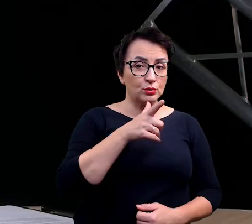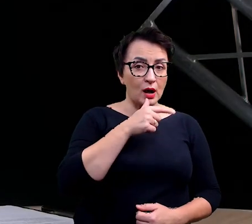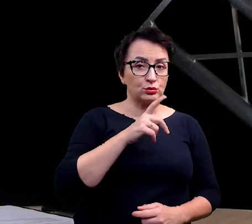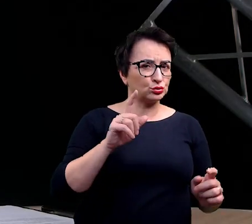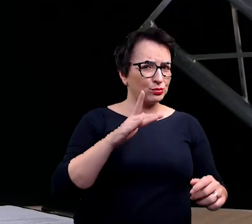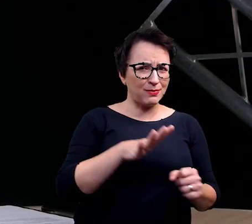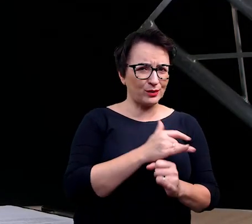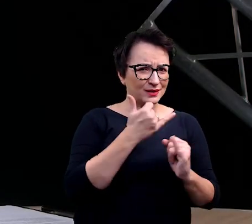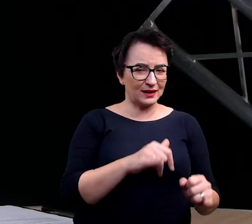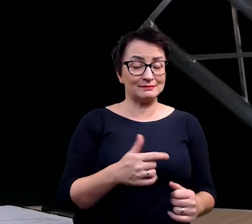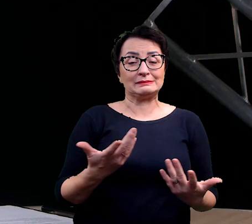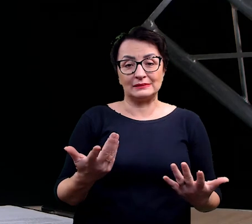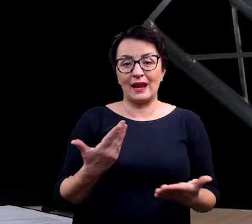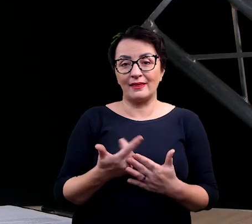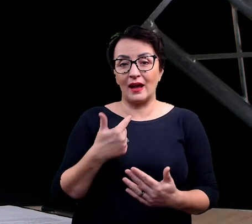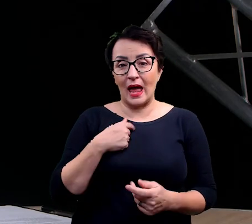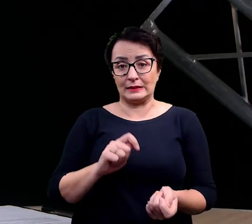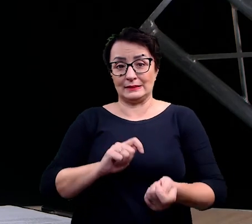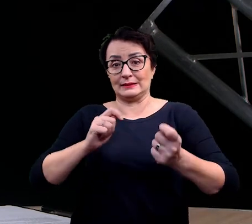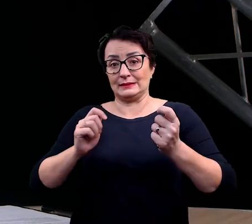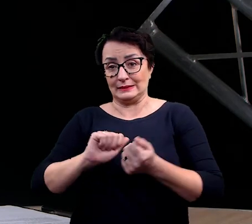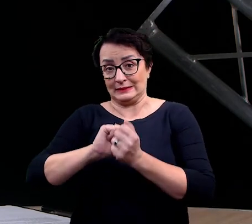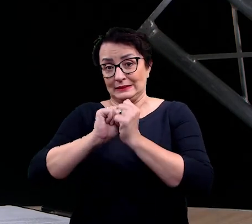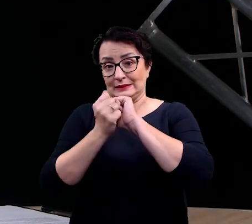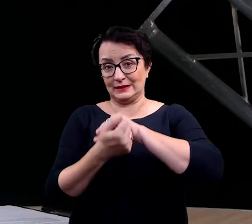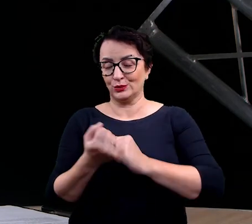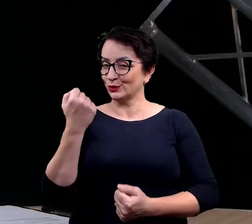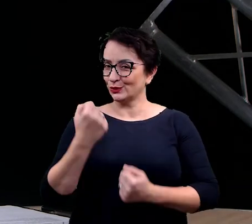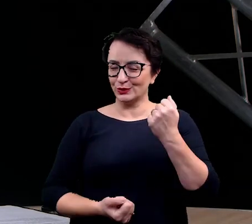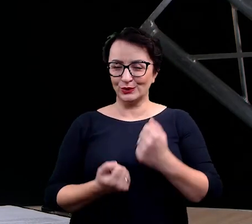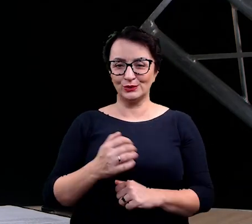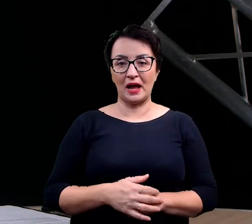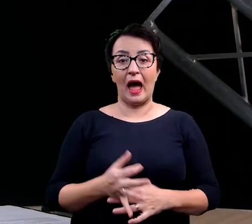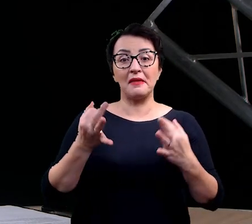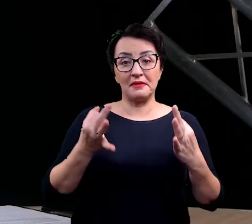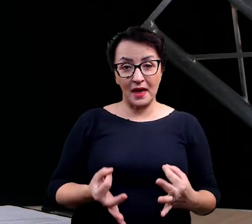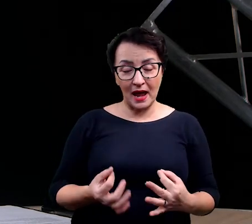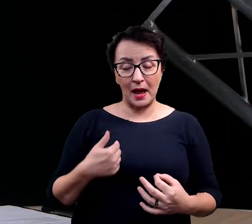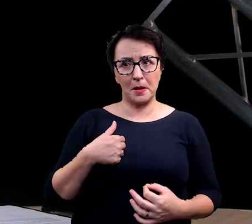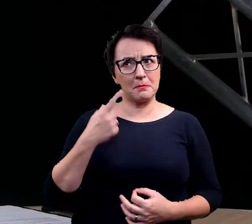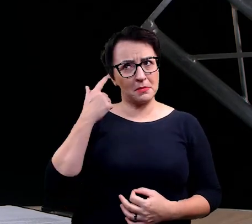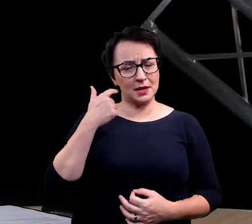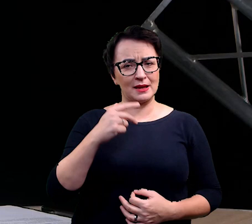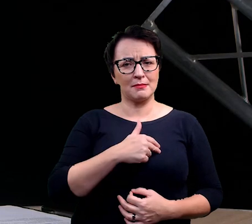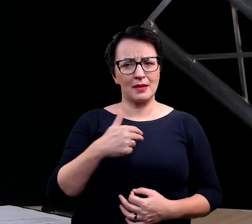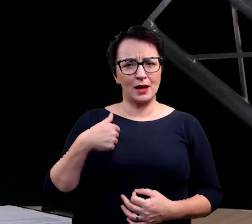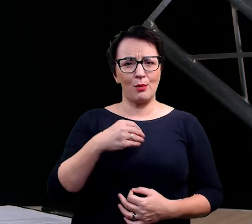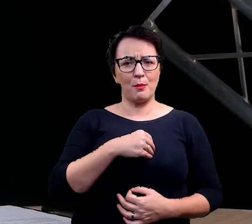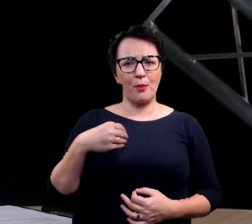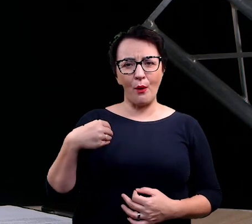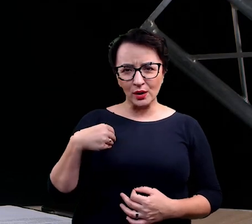Trudno było mi przejść, przestawić się na ten sposób. A teraz, wydaje mi się, ten nasz polski usług,